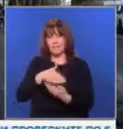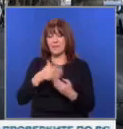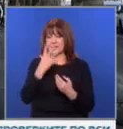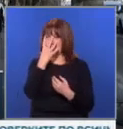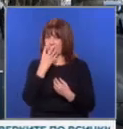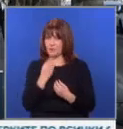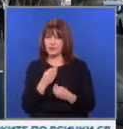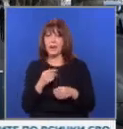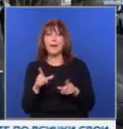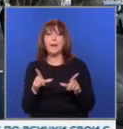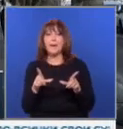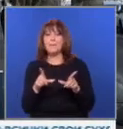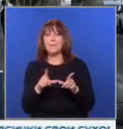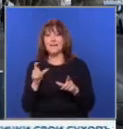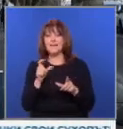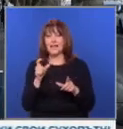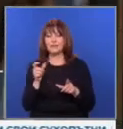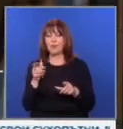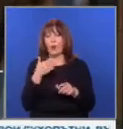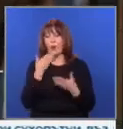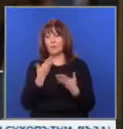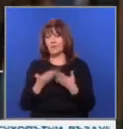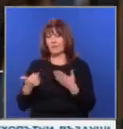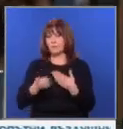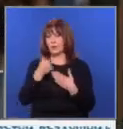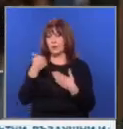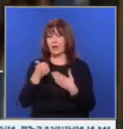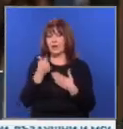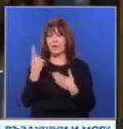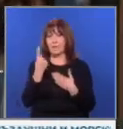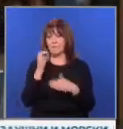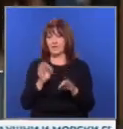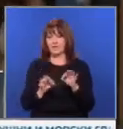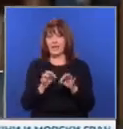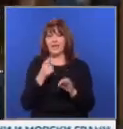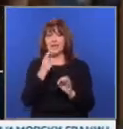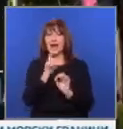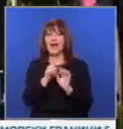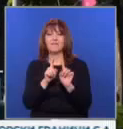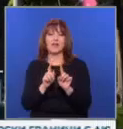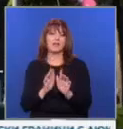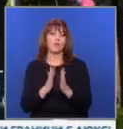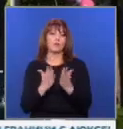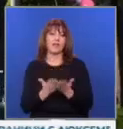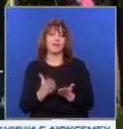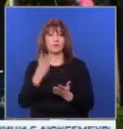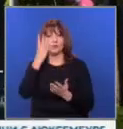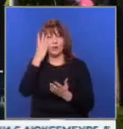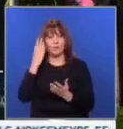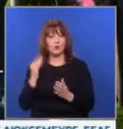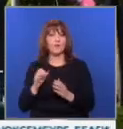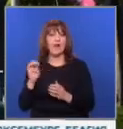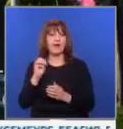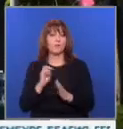Президентът Майя Сандо обяви победа на първия тур на президентските избори и на референдума за членството на Молдова в Европейския съюз,